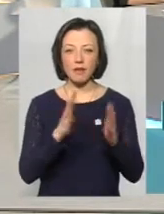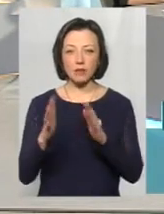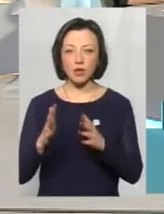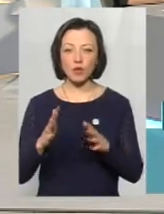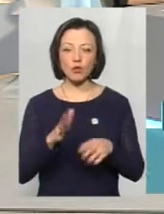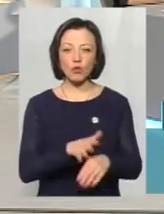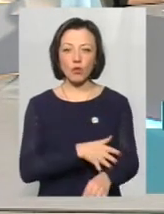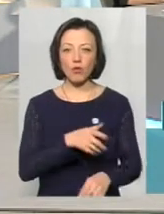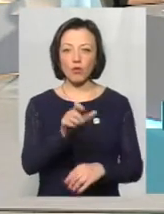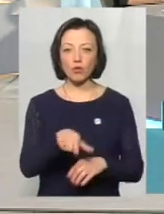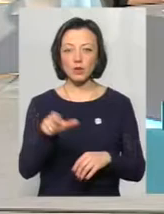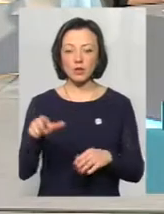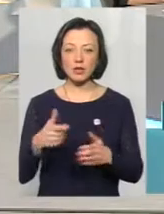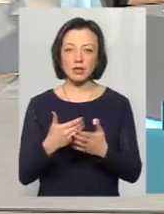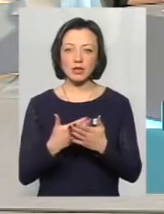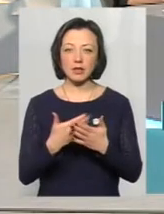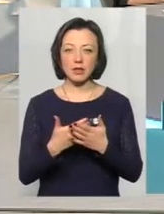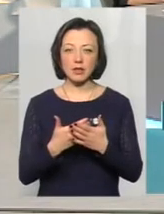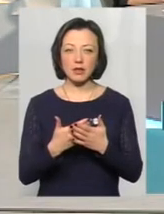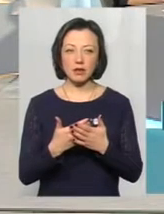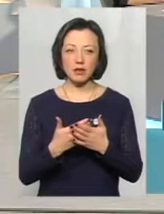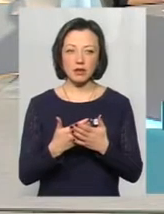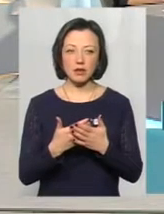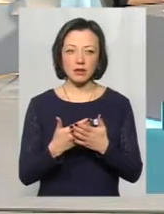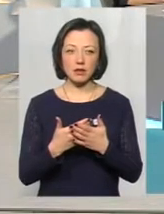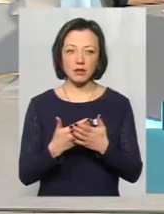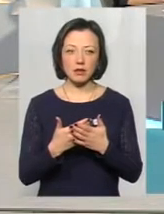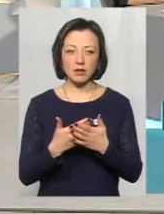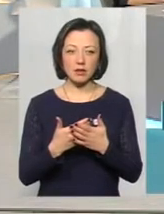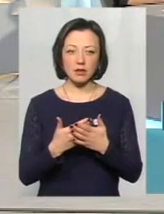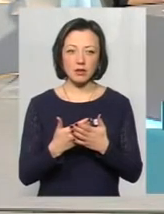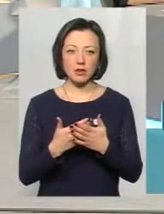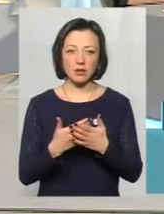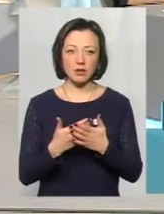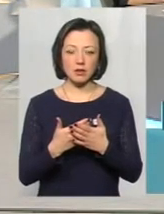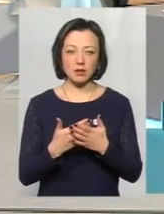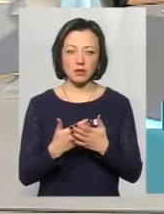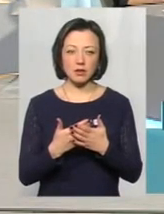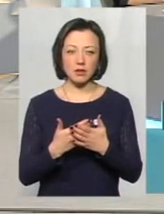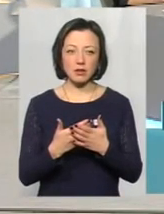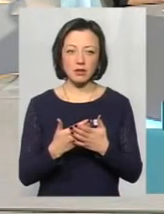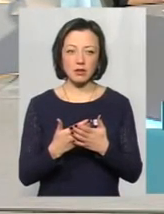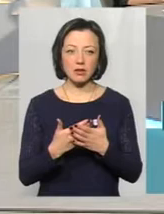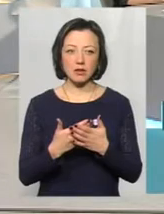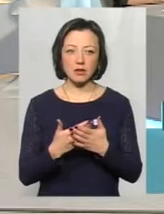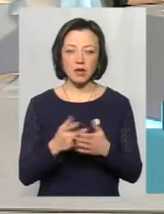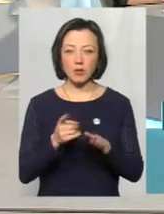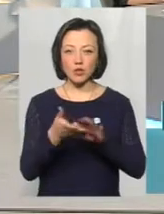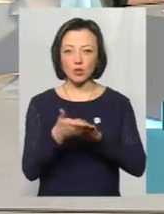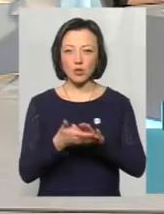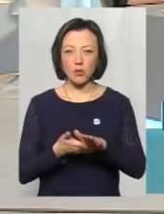що тривалий час людина десь контактне відмороження може бути. Це може бути по типу траншейної стопи,